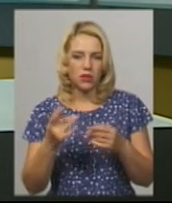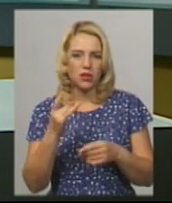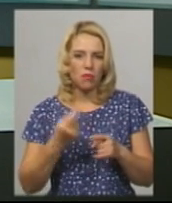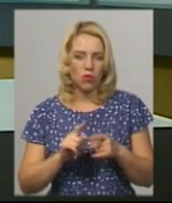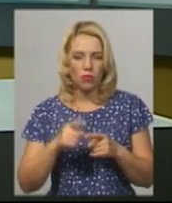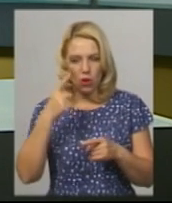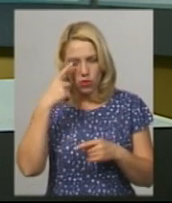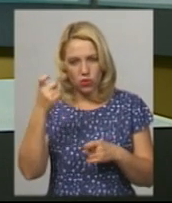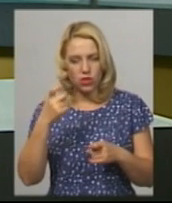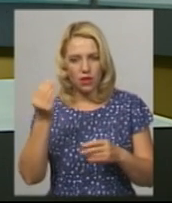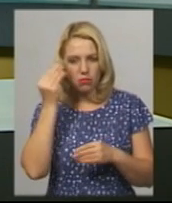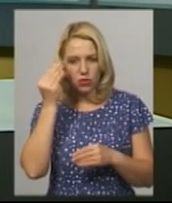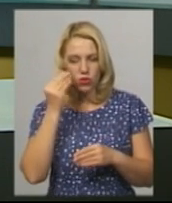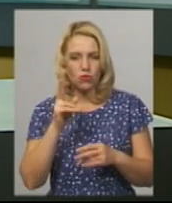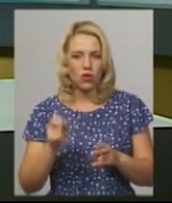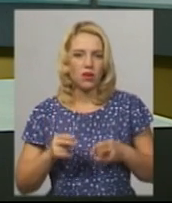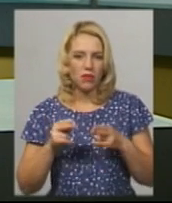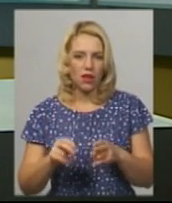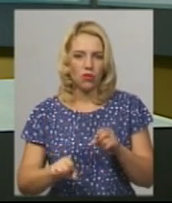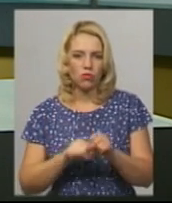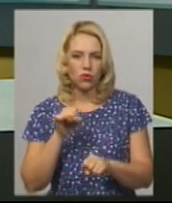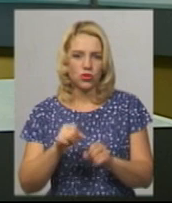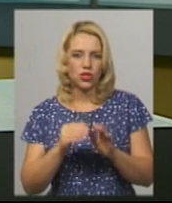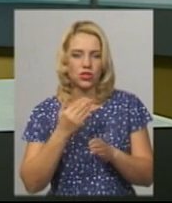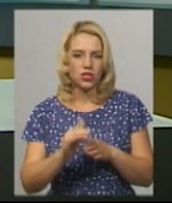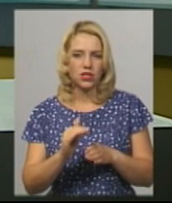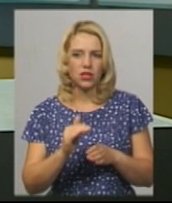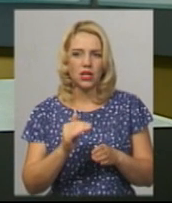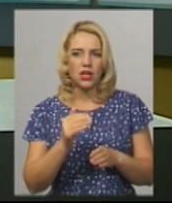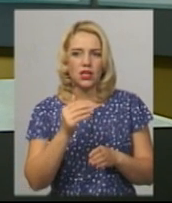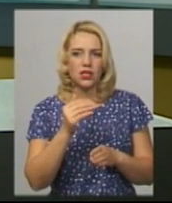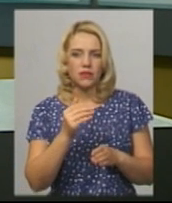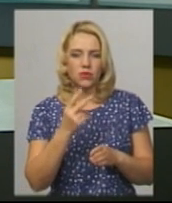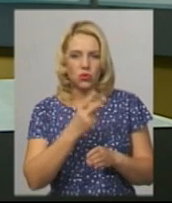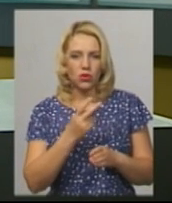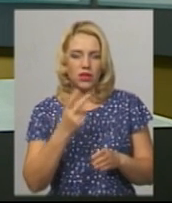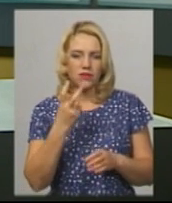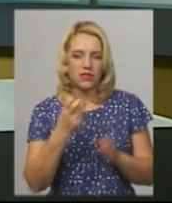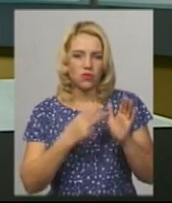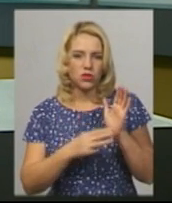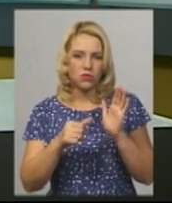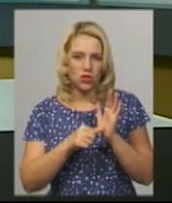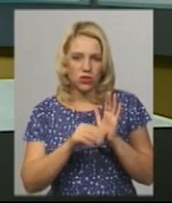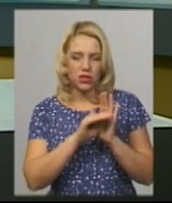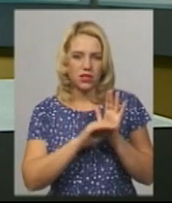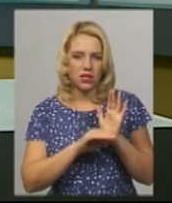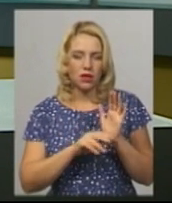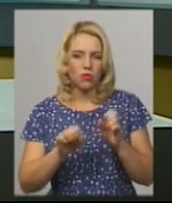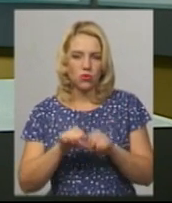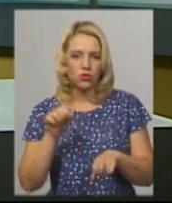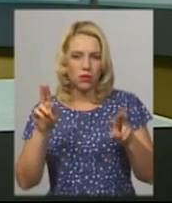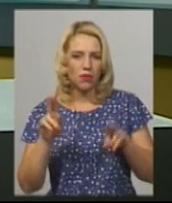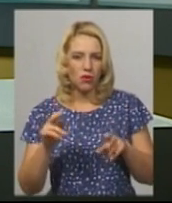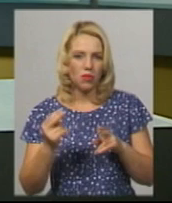правопорушення, передбаченого частиною 2 статті 286 Кримінального кодексу України, порушення правил безпеки